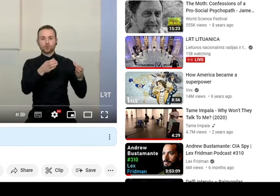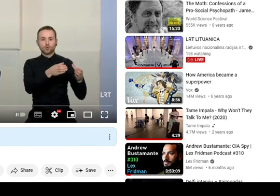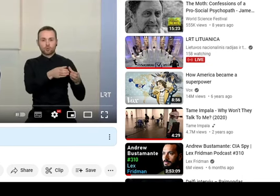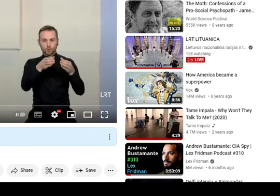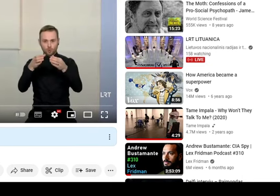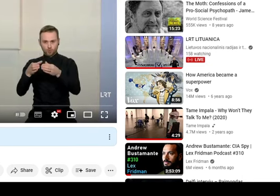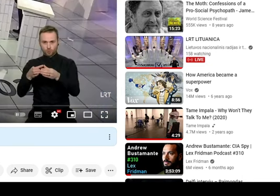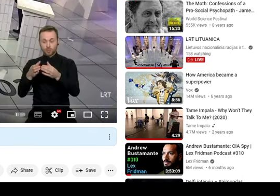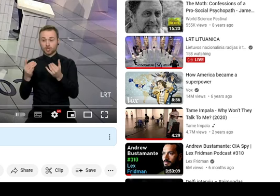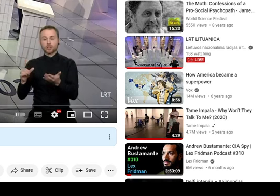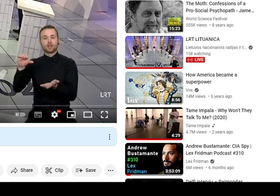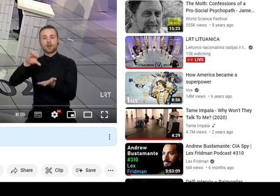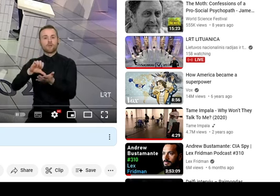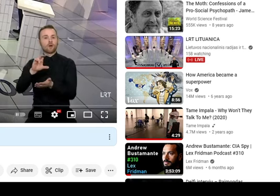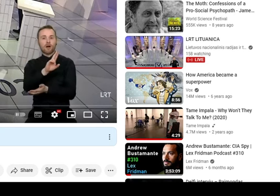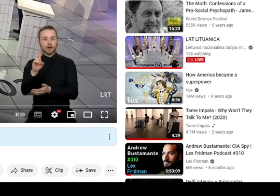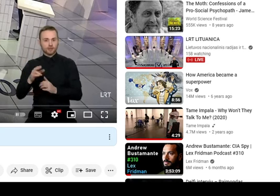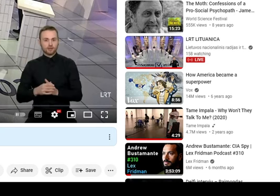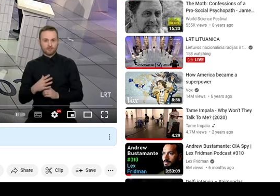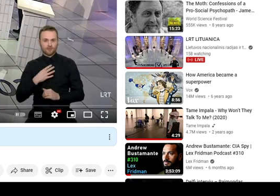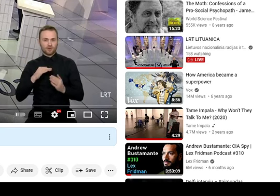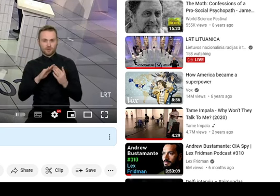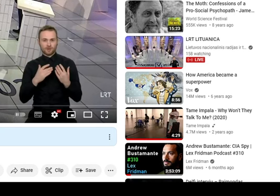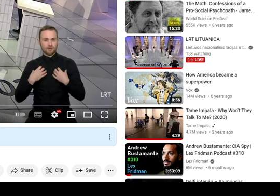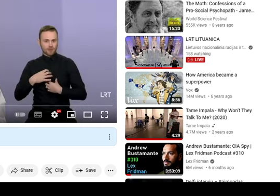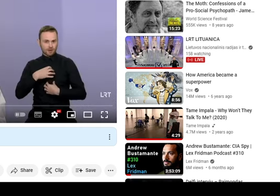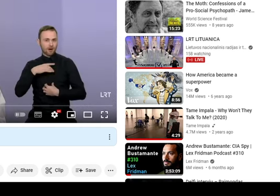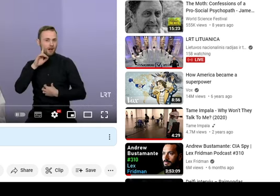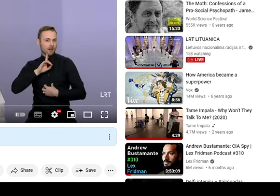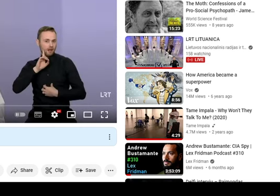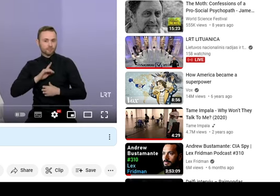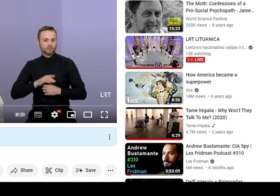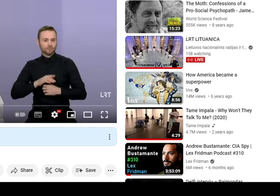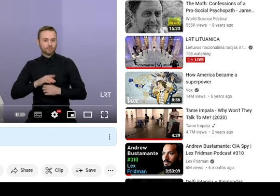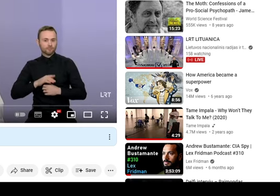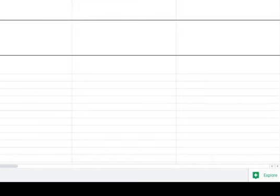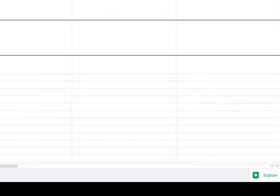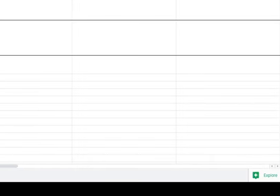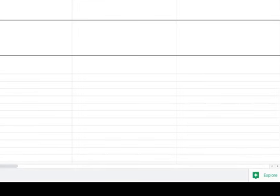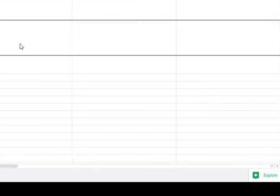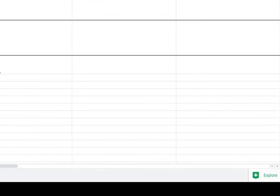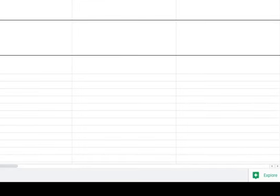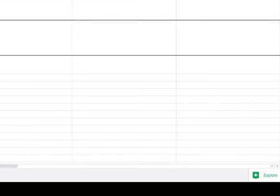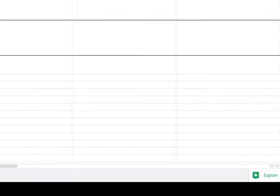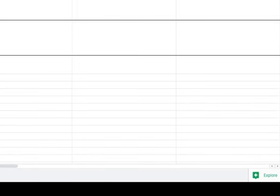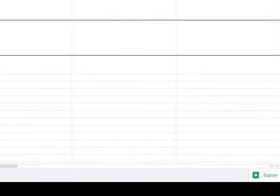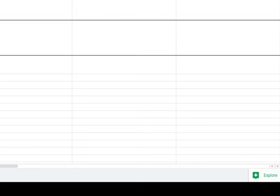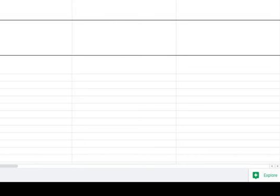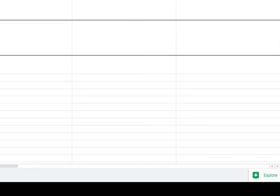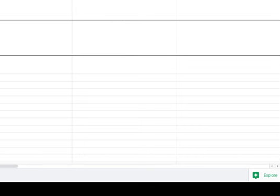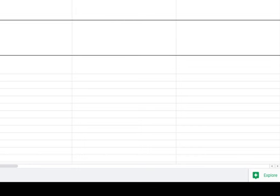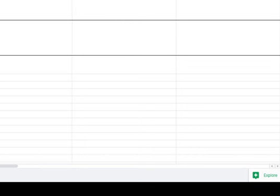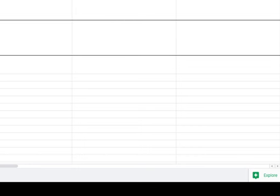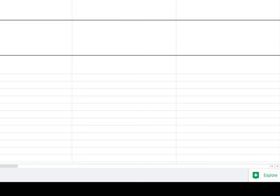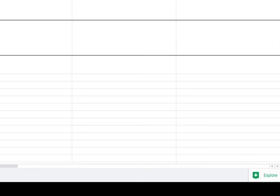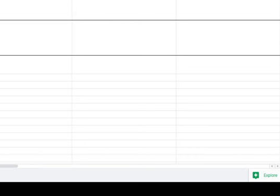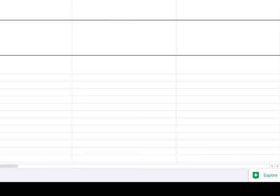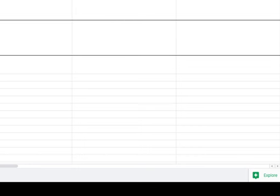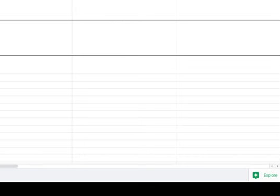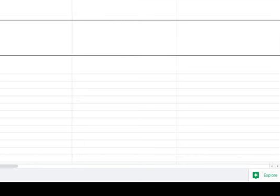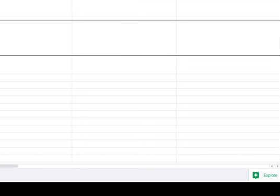laidoje dalyvauja šie kandidatai į Vilniaus merus. Ramojus Gerinskas, partija jaunojai... Gerinskas.